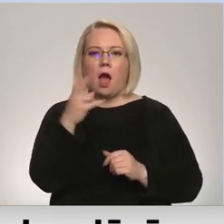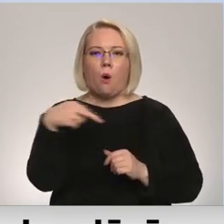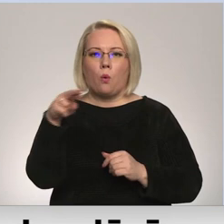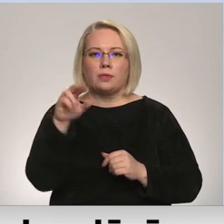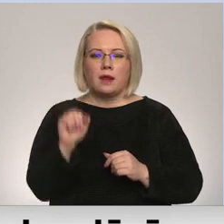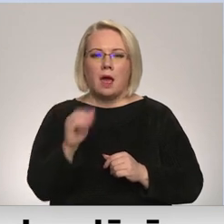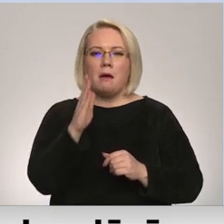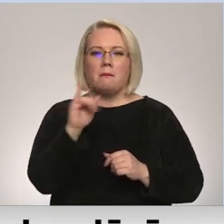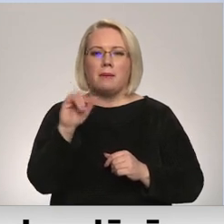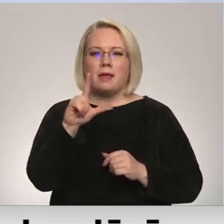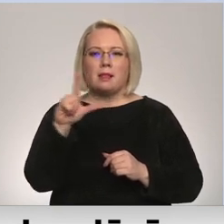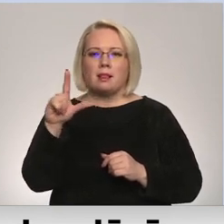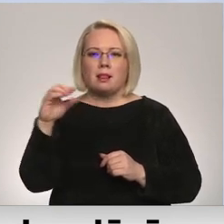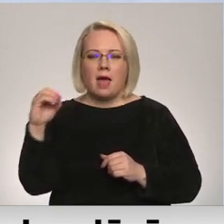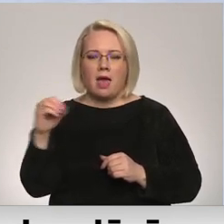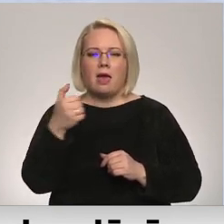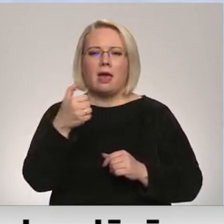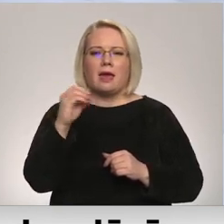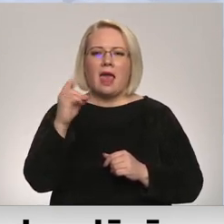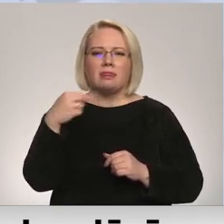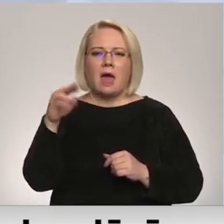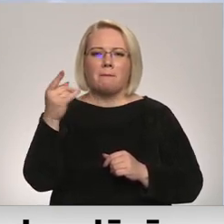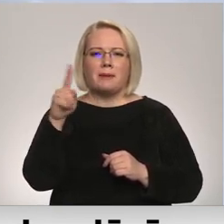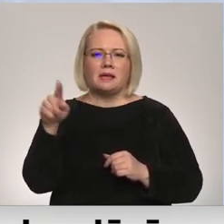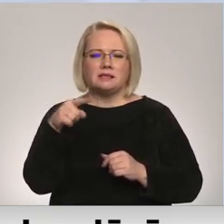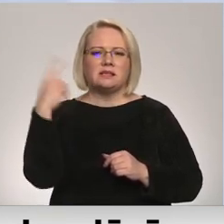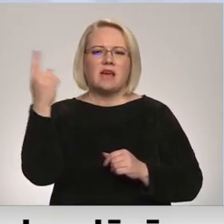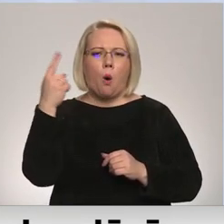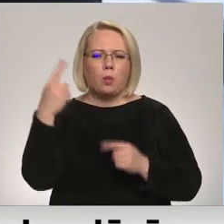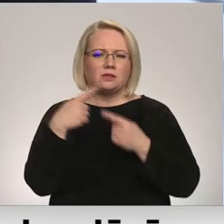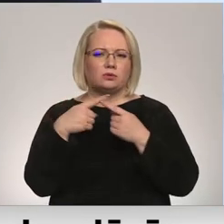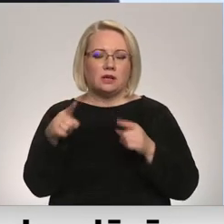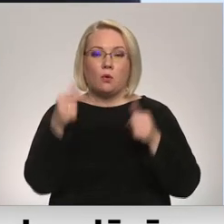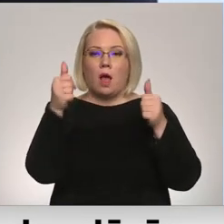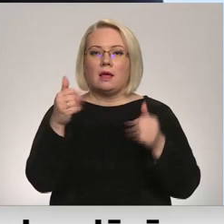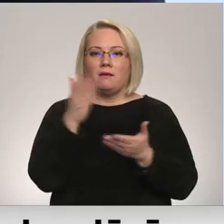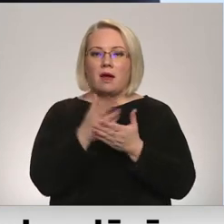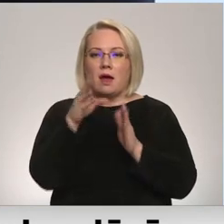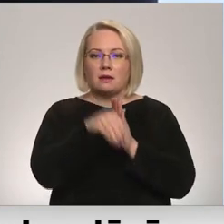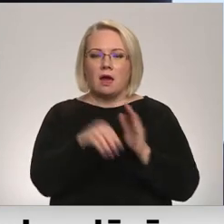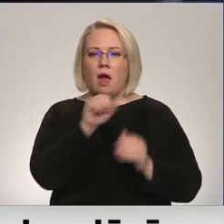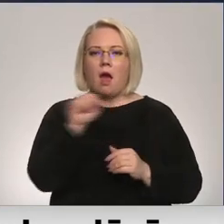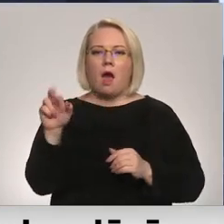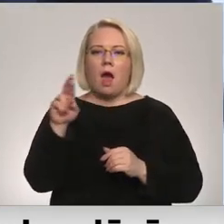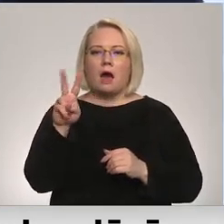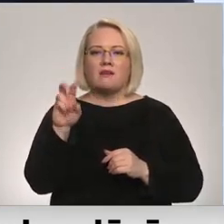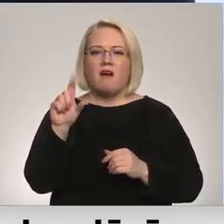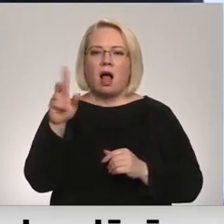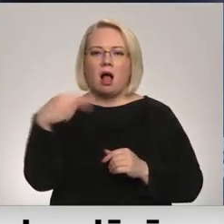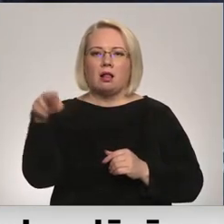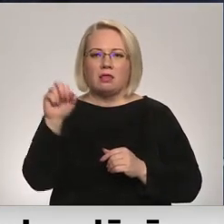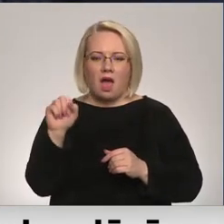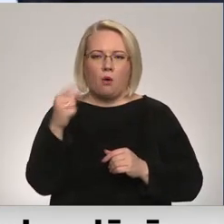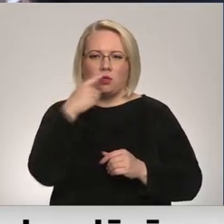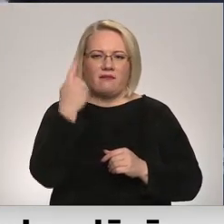bille, saule, daivis, ģedemins, ritums un saulis. Bet ir kalendārā arī tādi vārdi, kā piemēram ārvalda, kuru neviens vecāks līdz šim nav